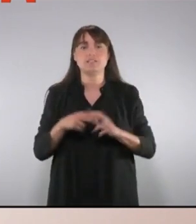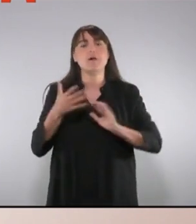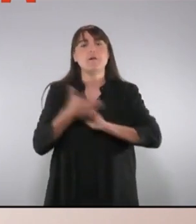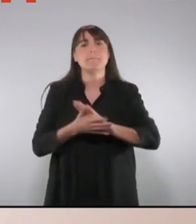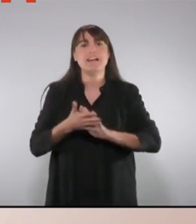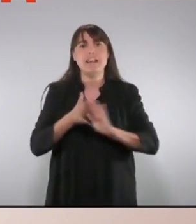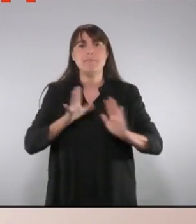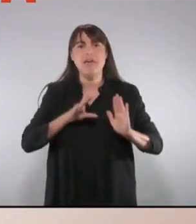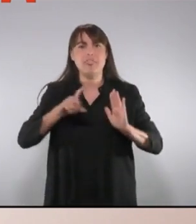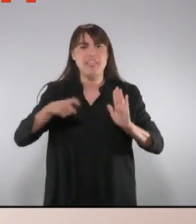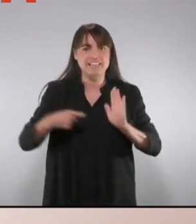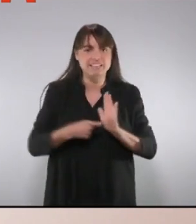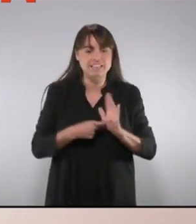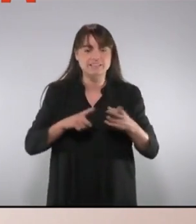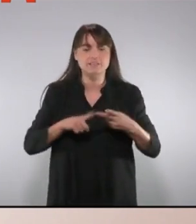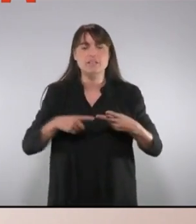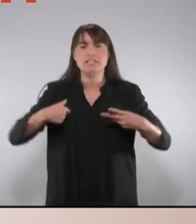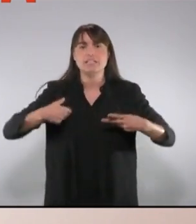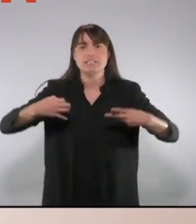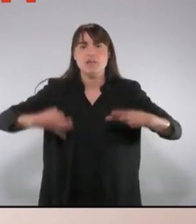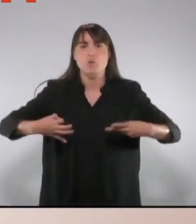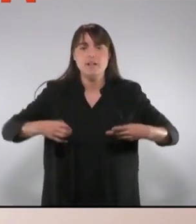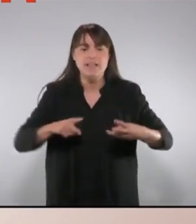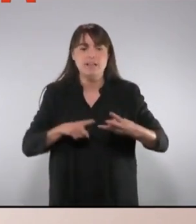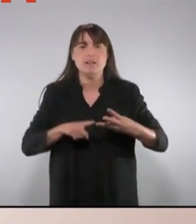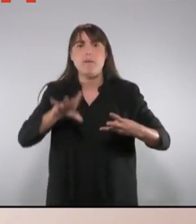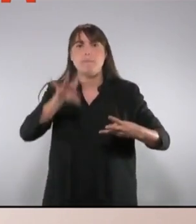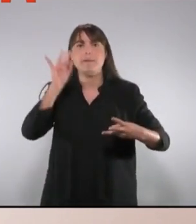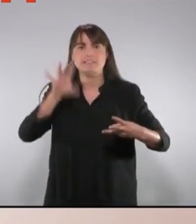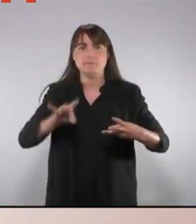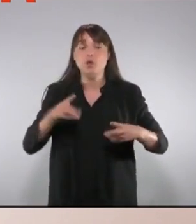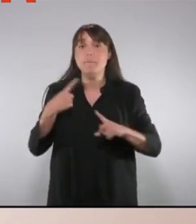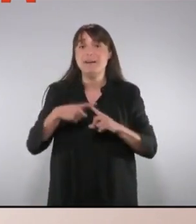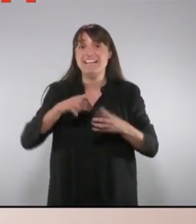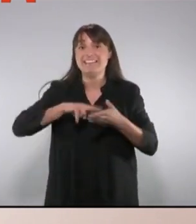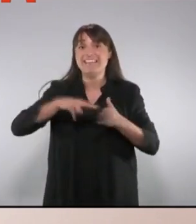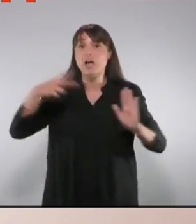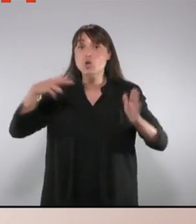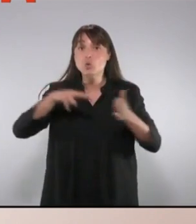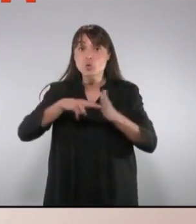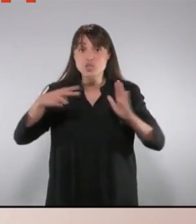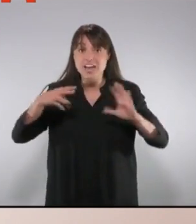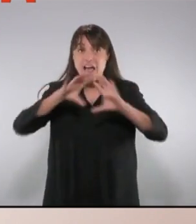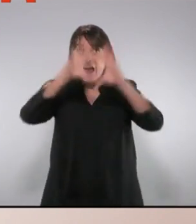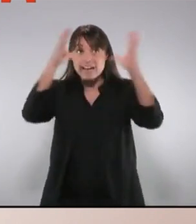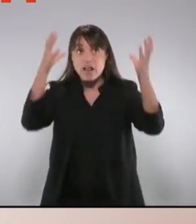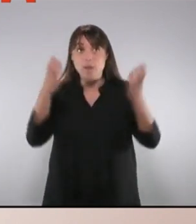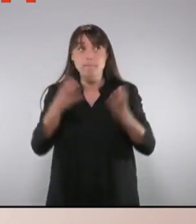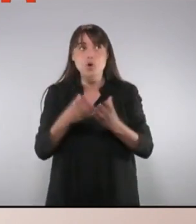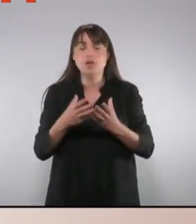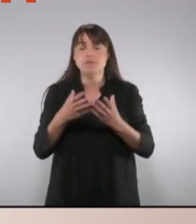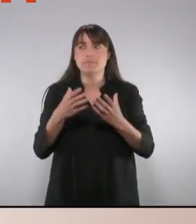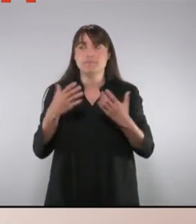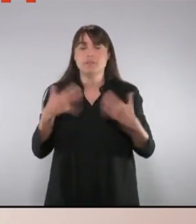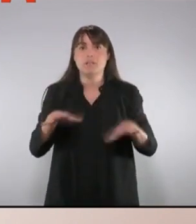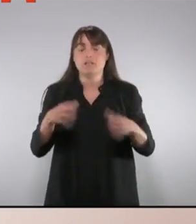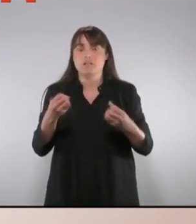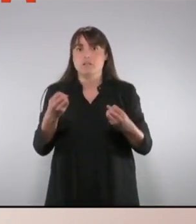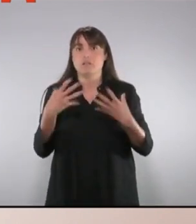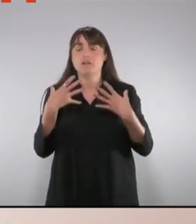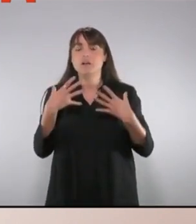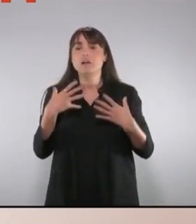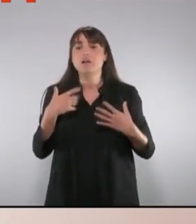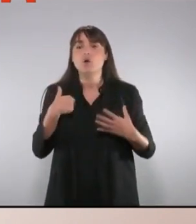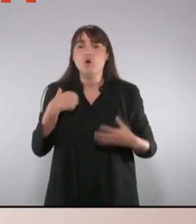i sobre percepció. Els estudis en l'àmbit de la criminologia arreu del món coincideixen en que la probabilitat de ser víctima d'un delicte no depèn de la